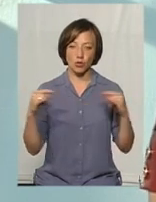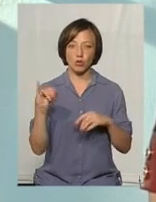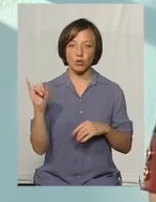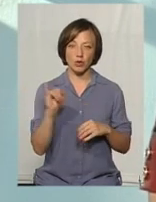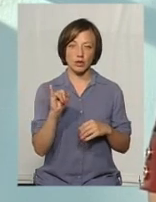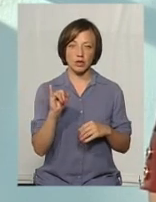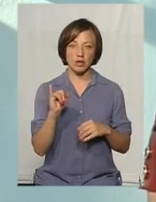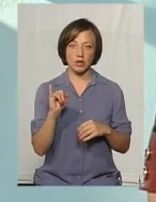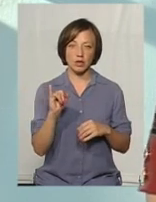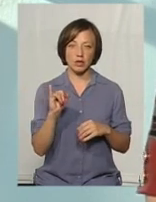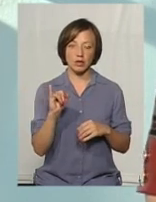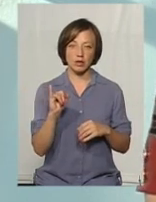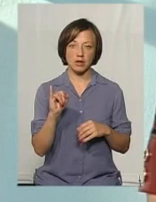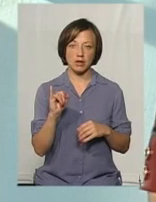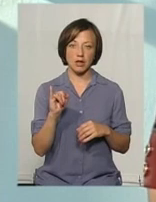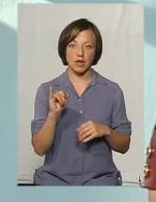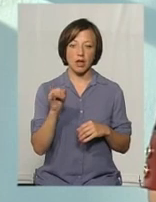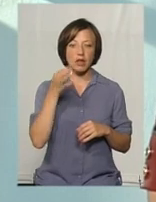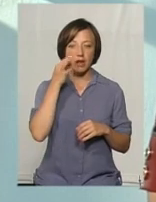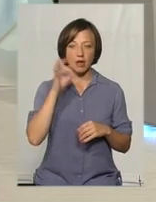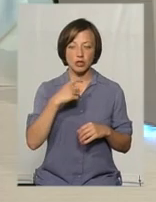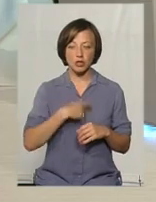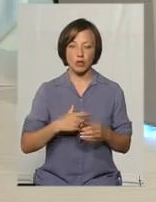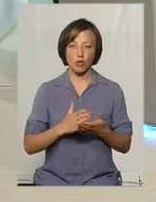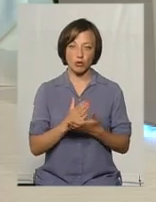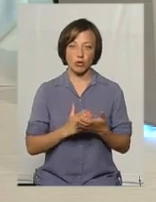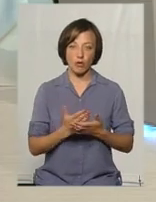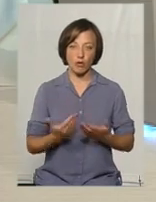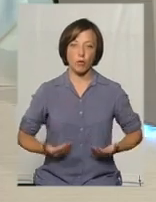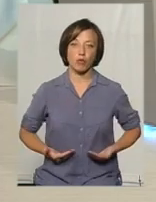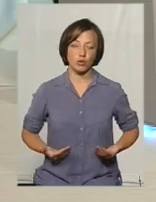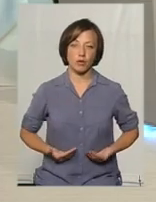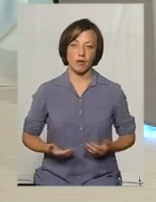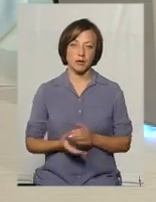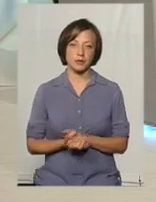такі навички самообслуговування. Побутові. Побутові, так.